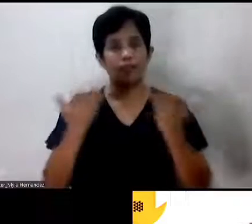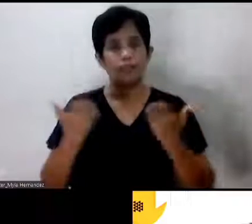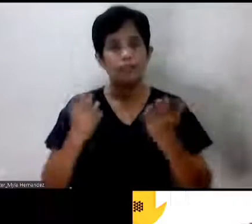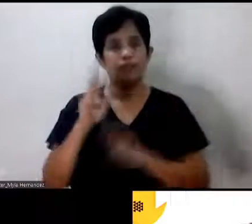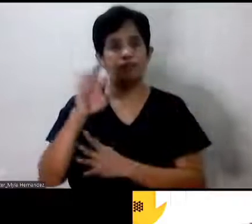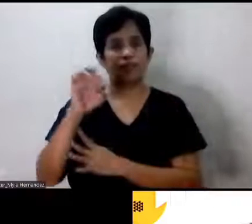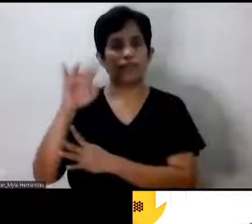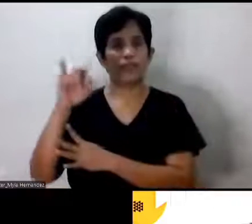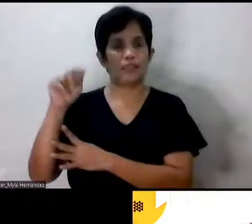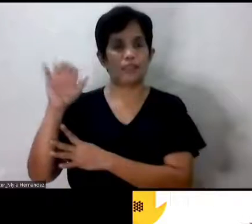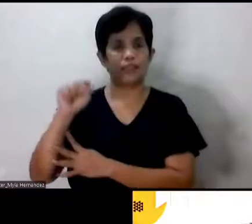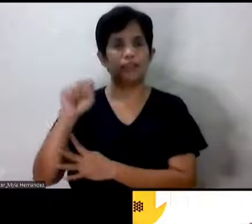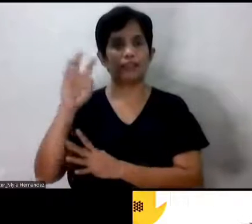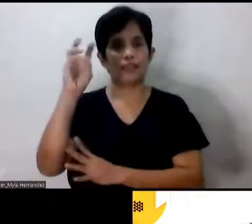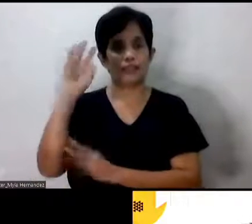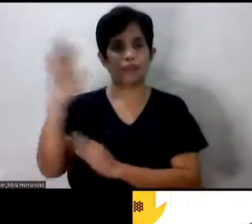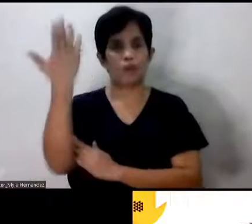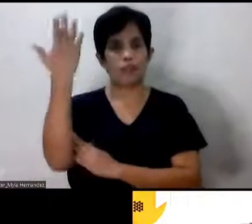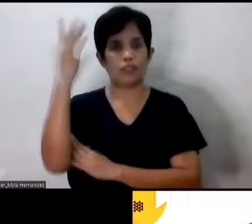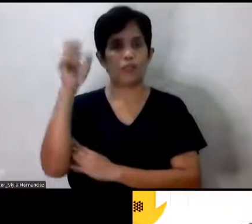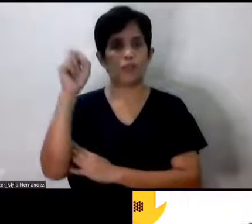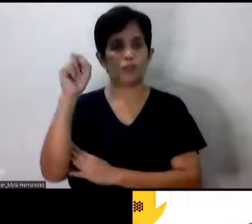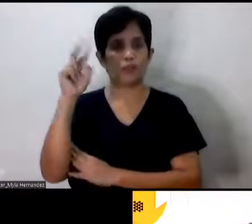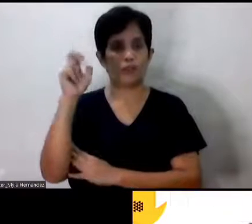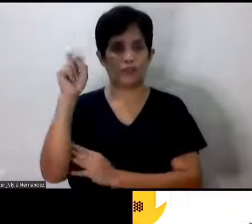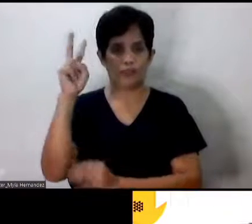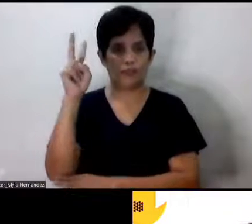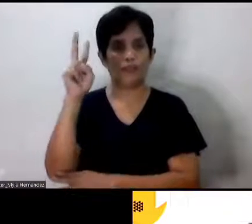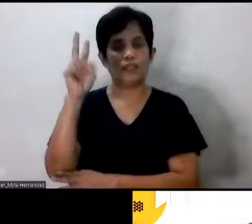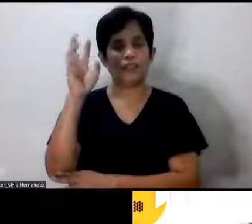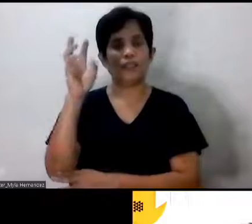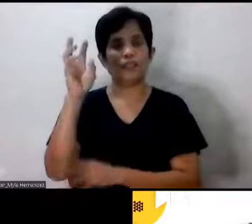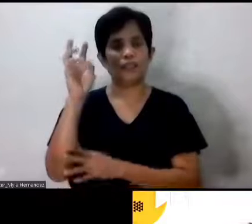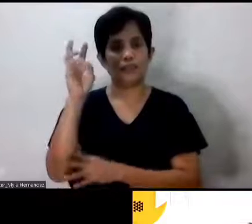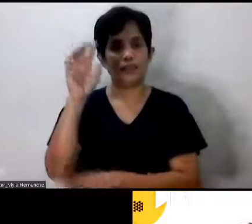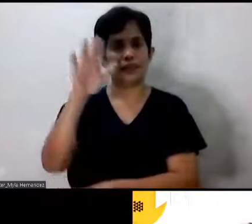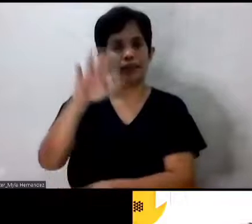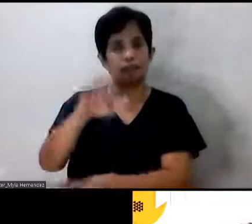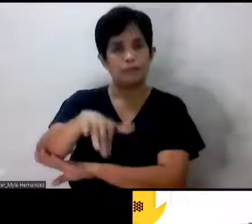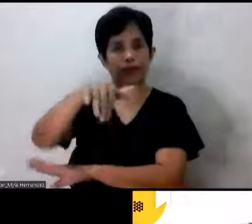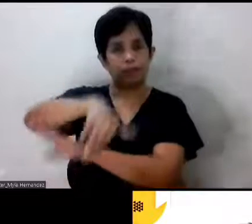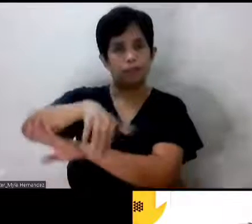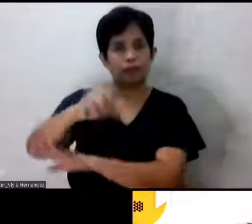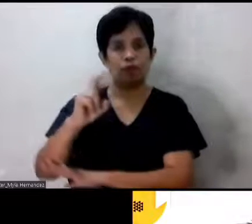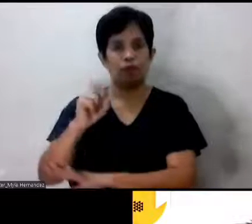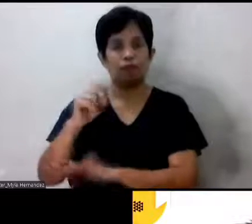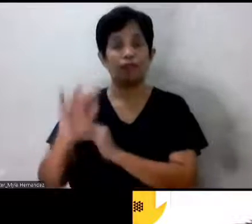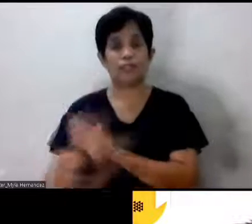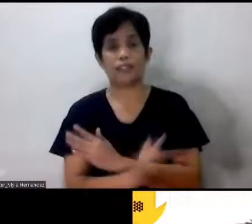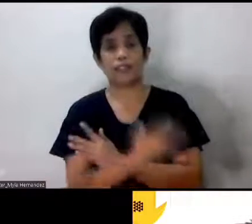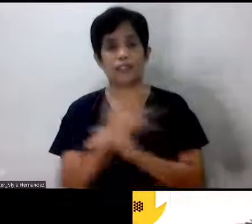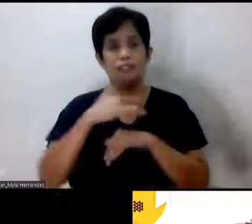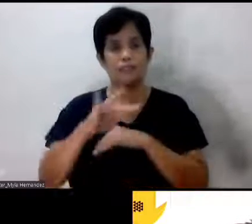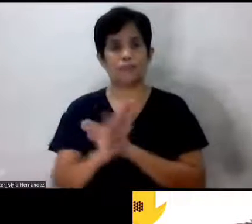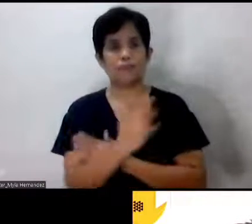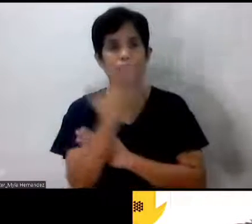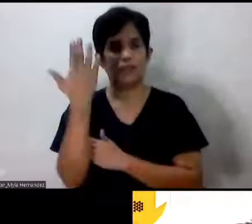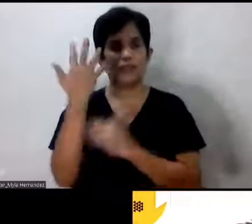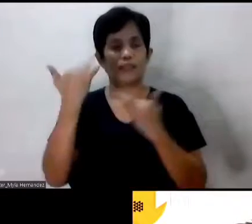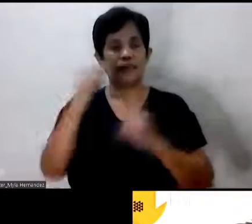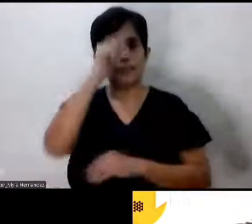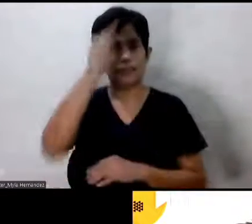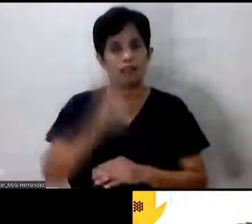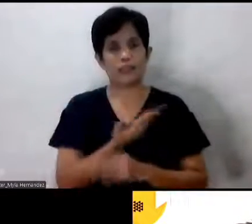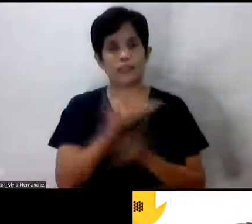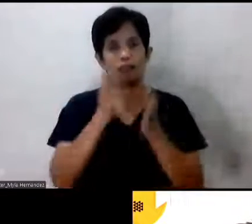Alas 6 ng umaga, alas 12 ng tanghali, alas 6 ng gabi at alas 12 po ng madaling araw. So, binabati na rin po natin yung ating mga